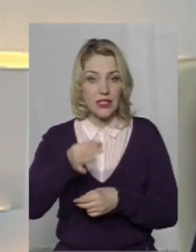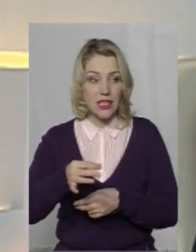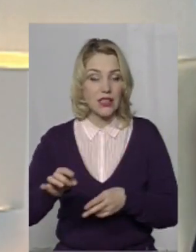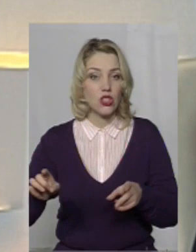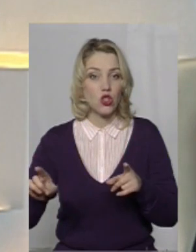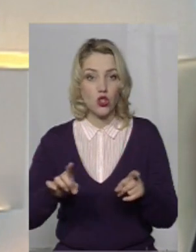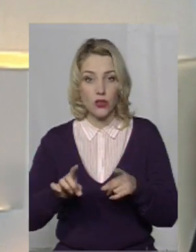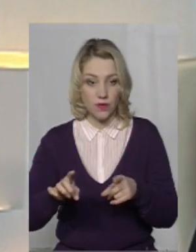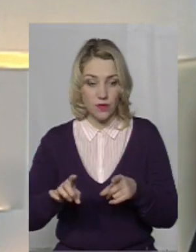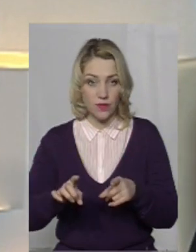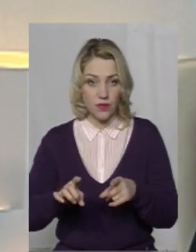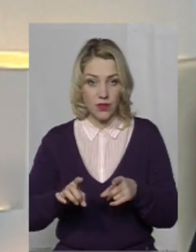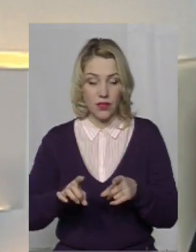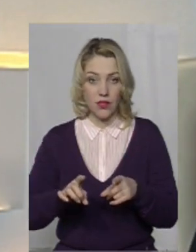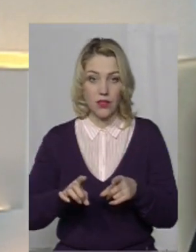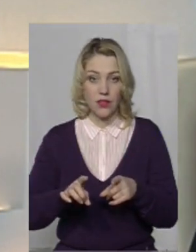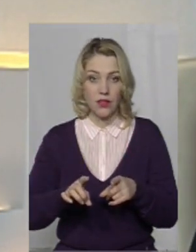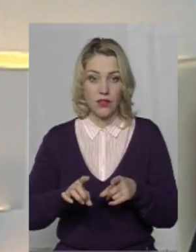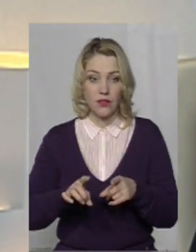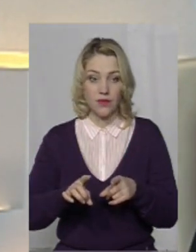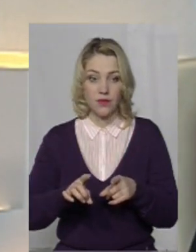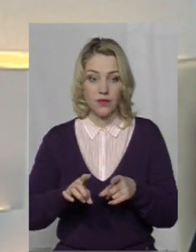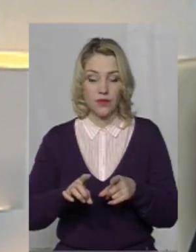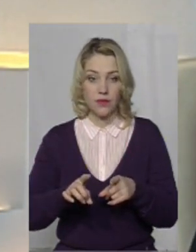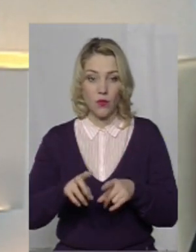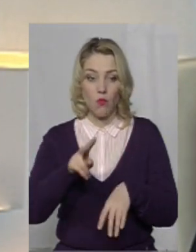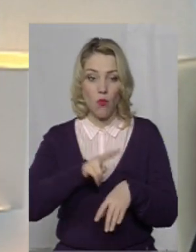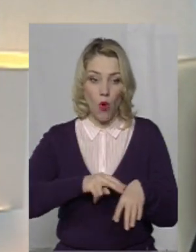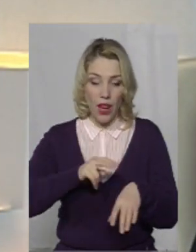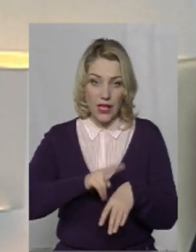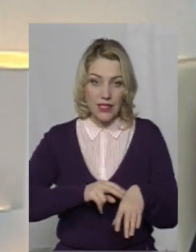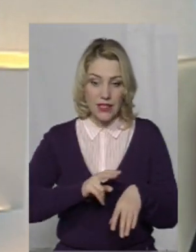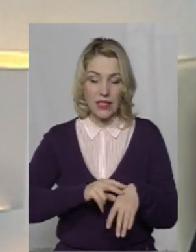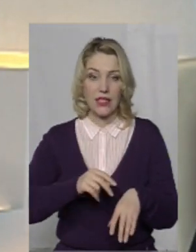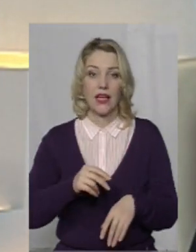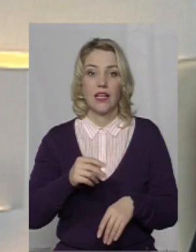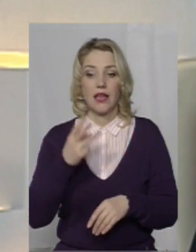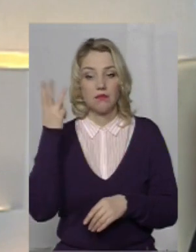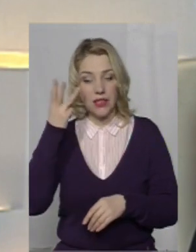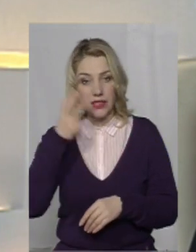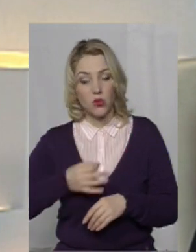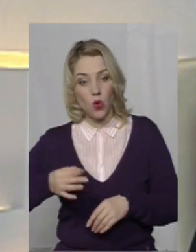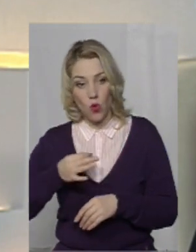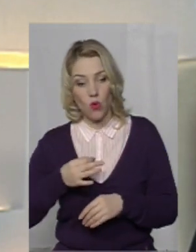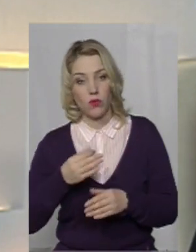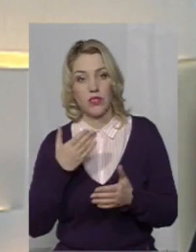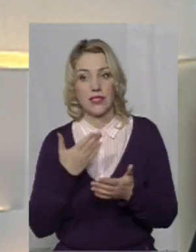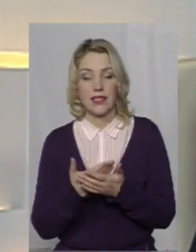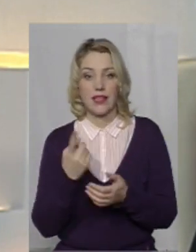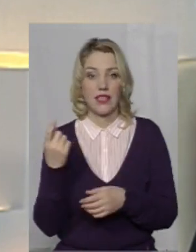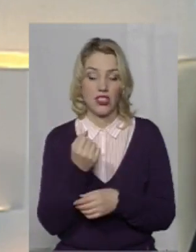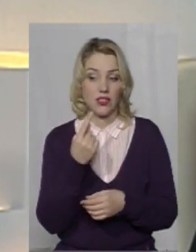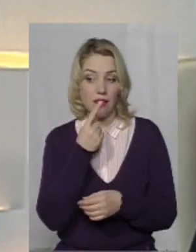поліція Хмельницької області, буквально тиждень